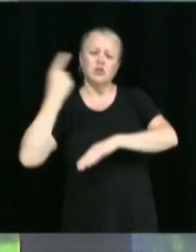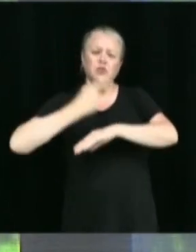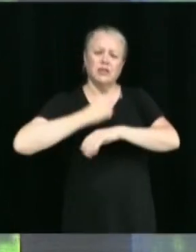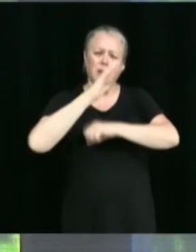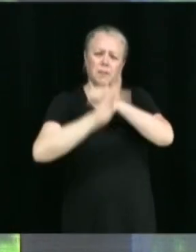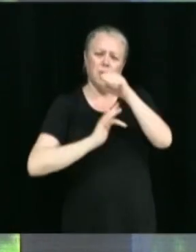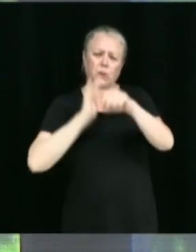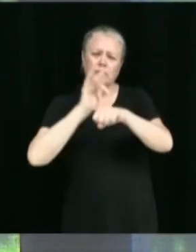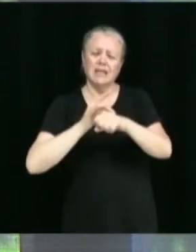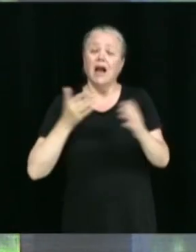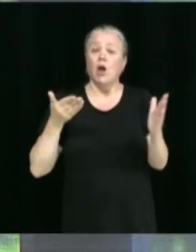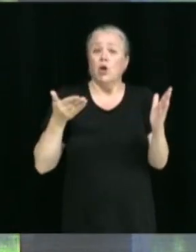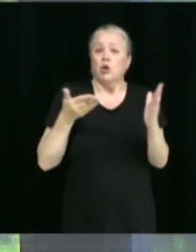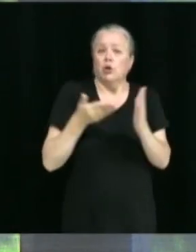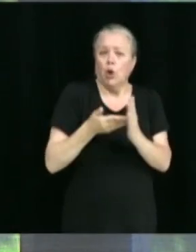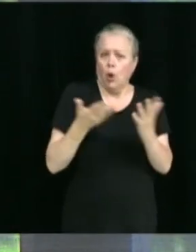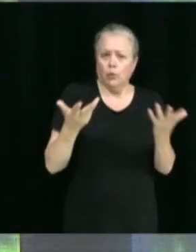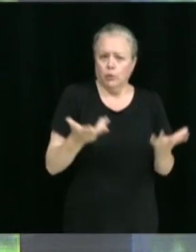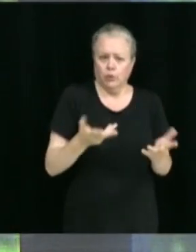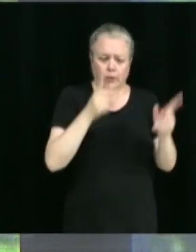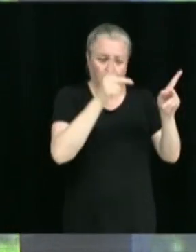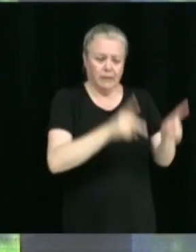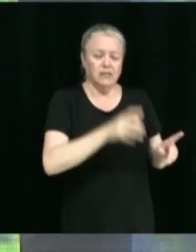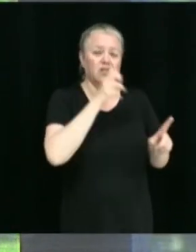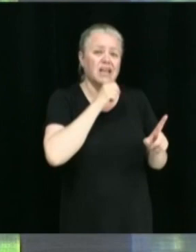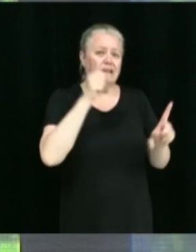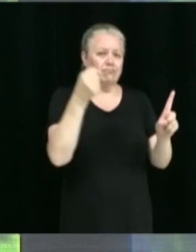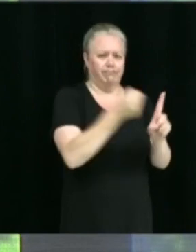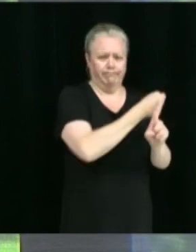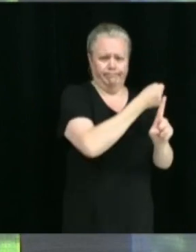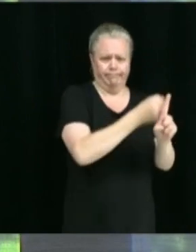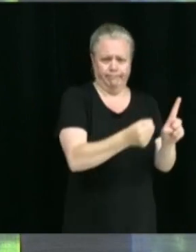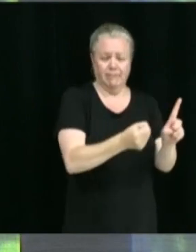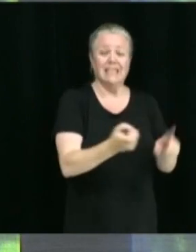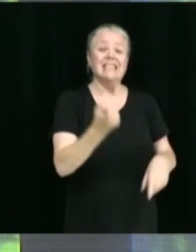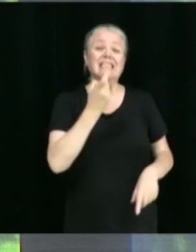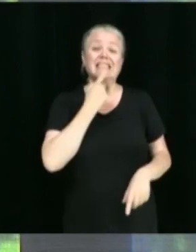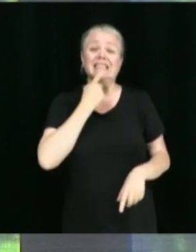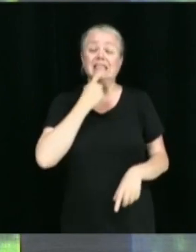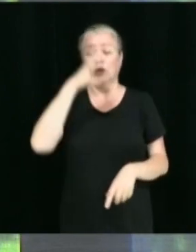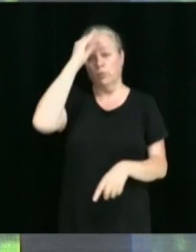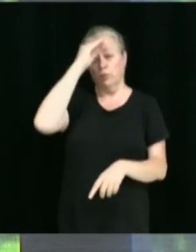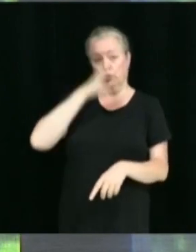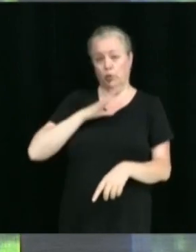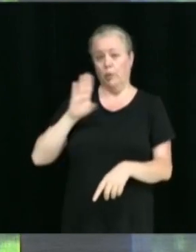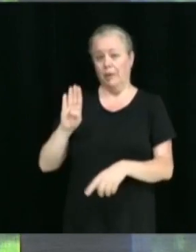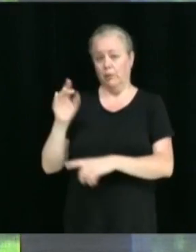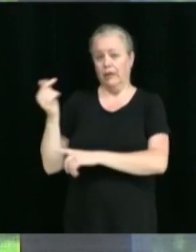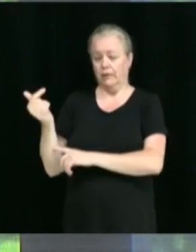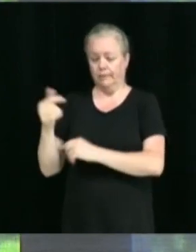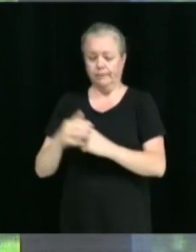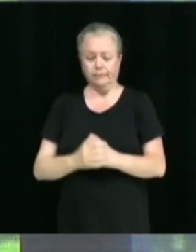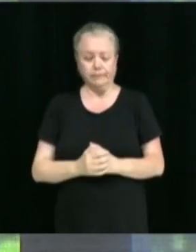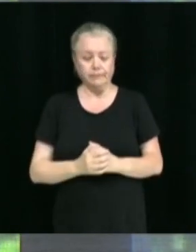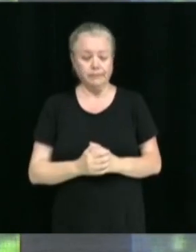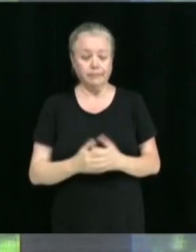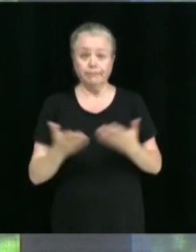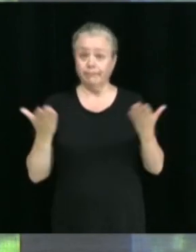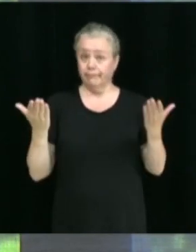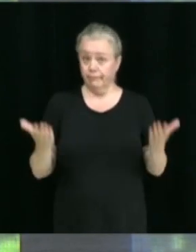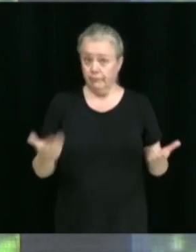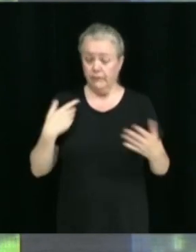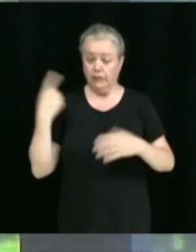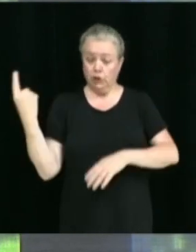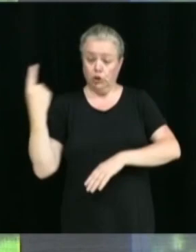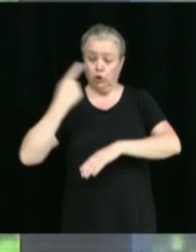maltraitance des personnes aînées qui sera faite par Benoît Gauthier. D'accord, M. le maire. Oui, entendu que la proclamation de la Journée mondiale de